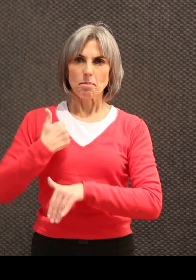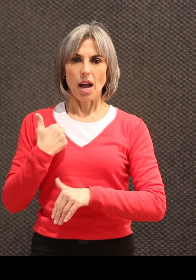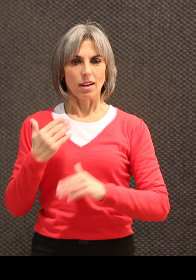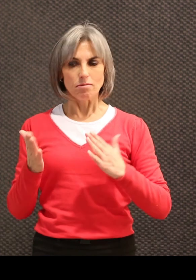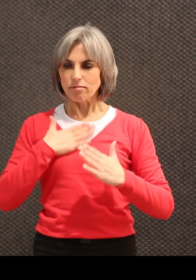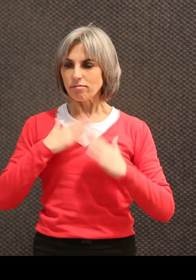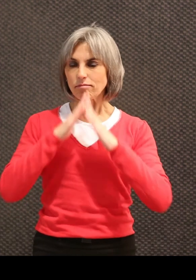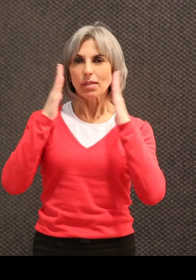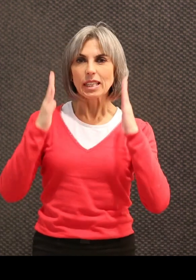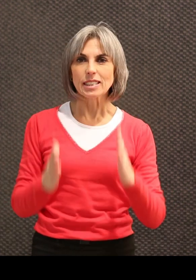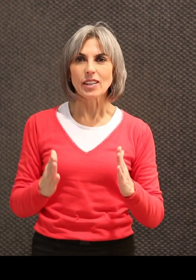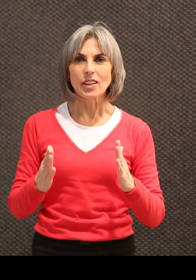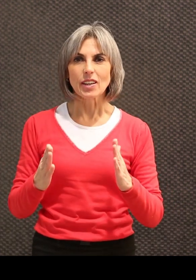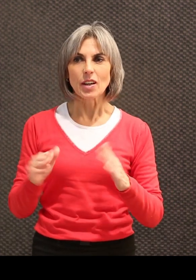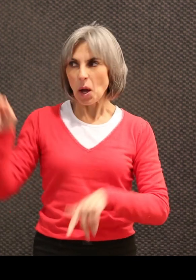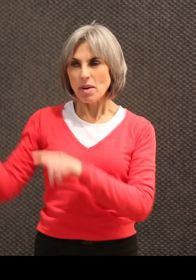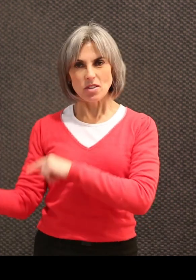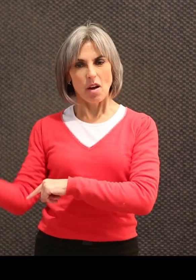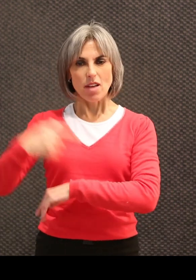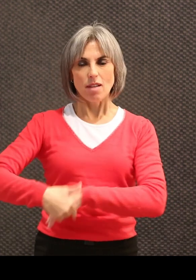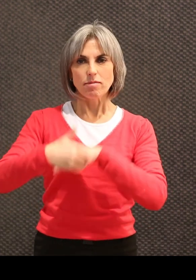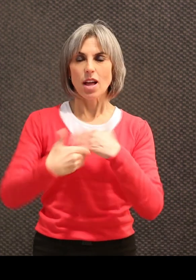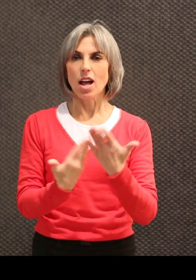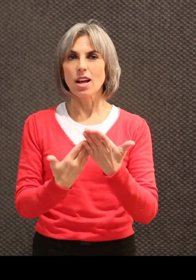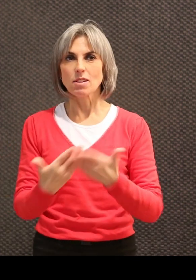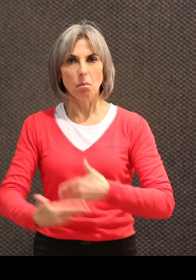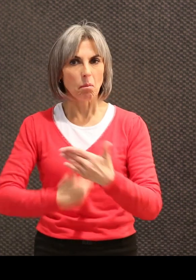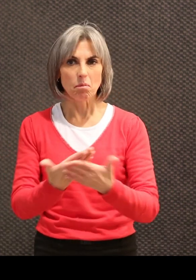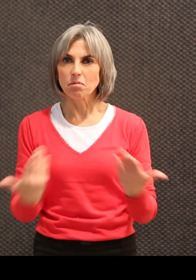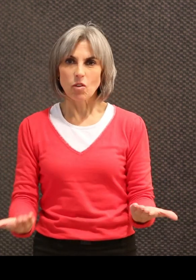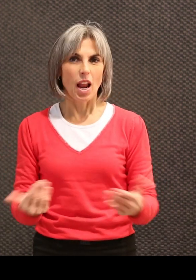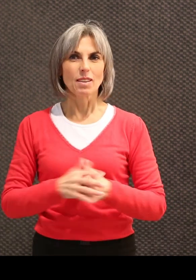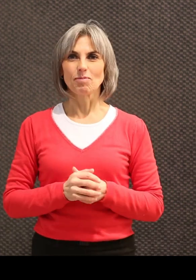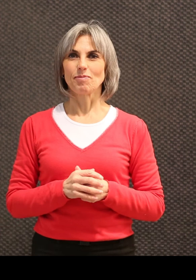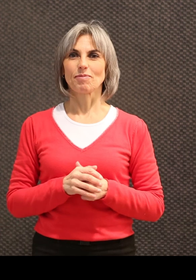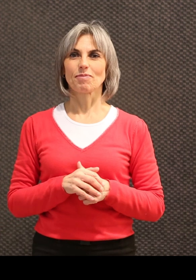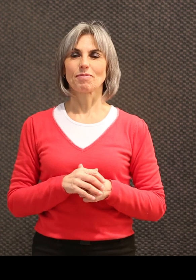vous, et bon, vous avez des gens autour de vous qui vous aident, et voilà.